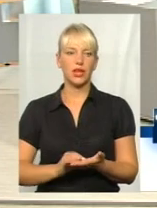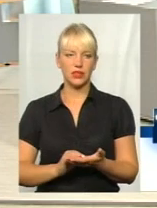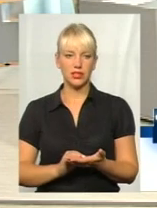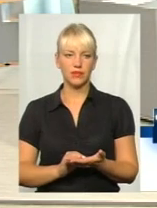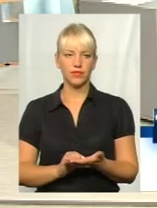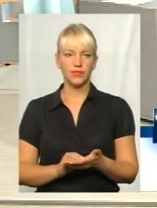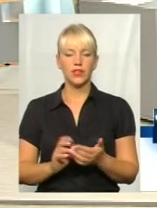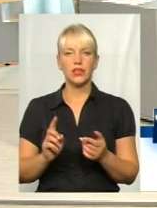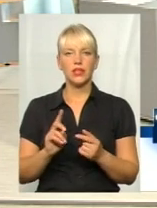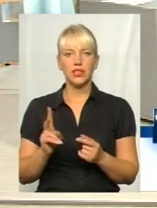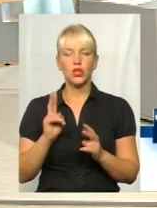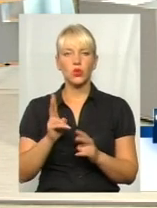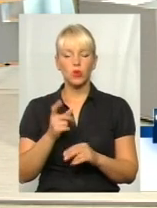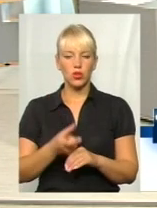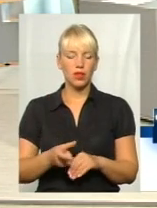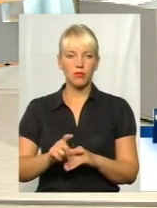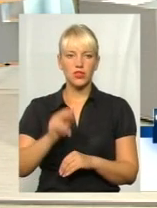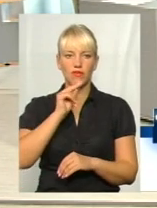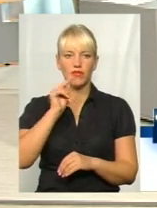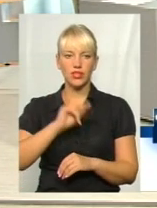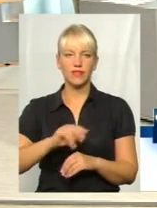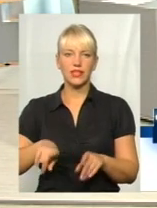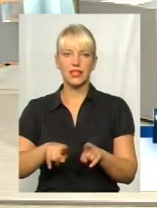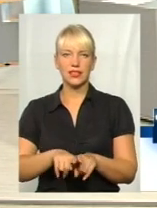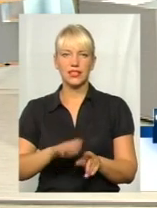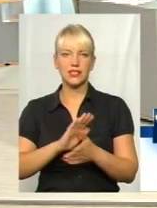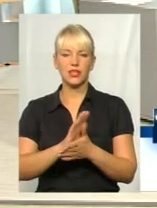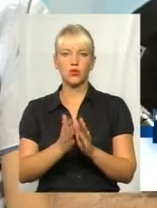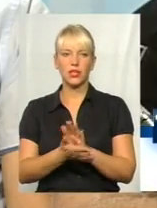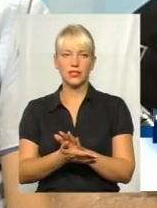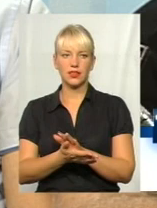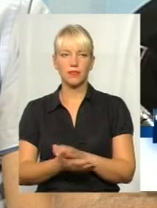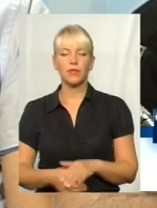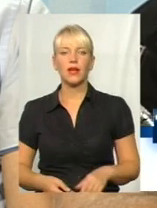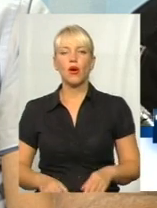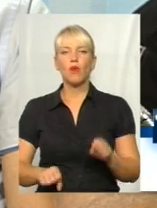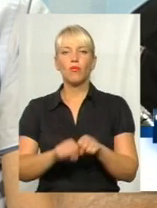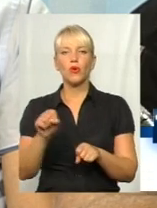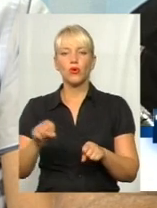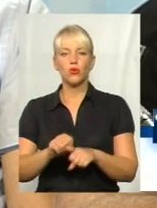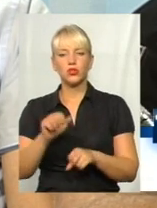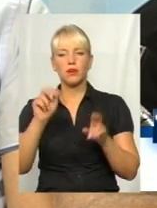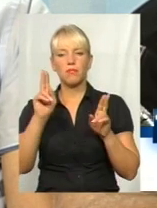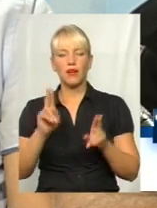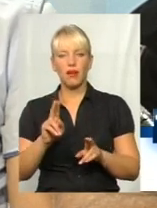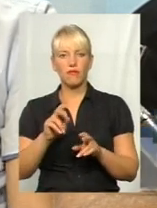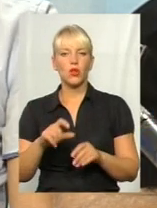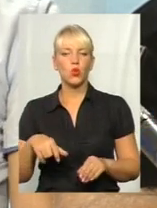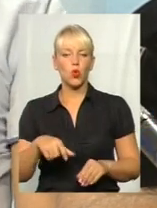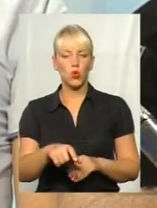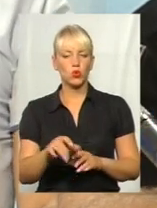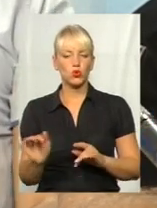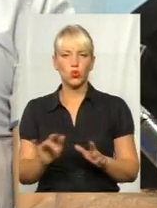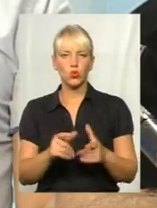найчастіше винен все ж таки у таких ситуаціях? Ну, порушення правил дорожнього руху, скажімо, де травмовані діти або